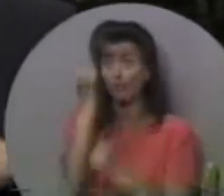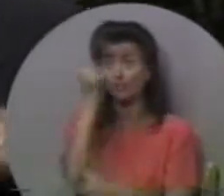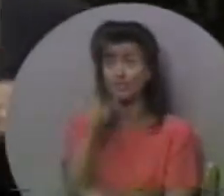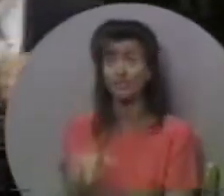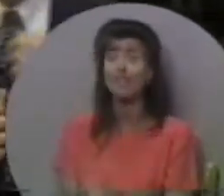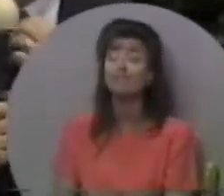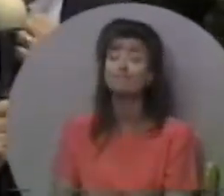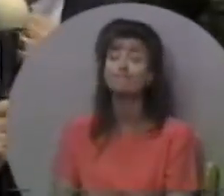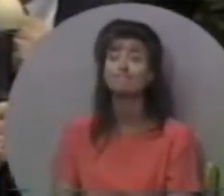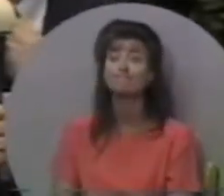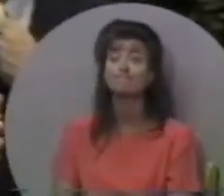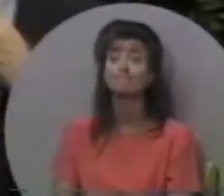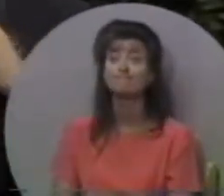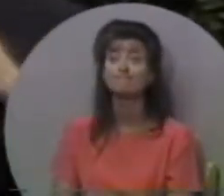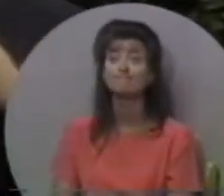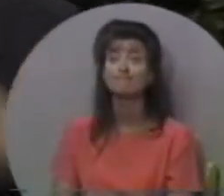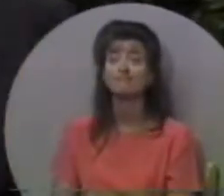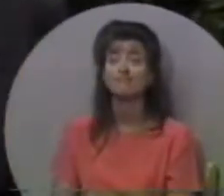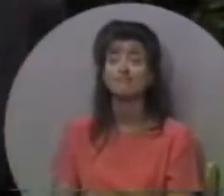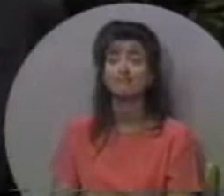Я сподіваюся, ви розумієте це.